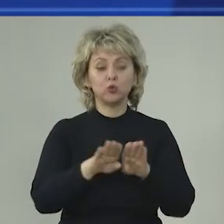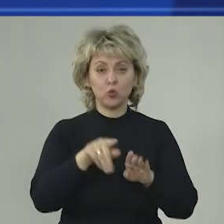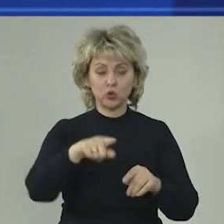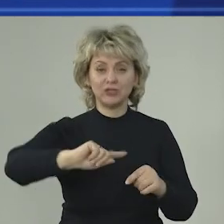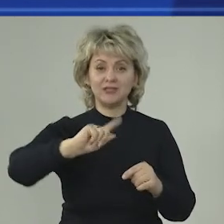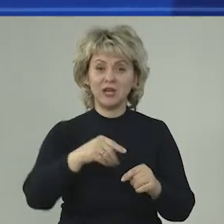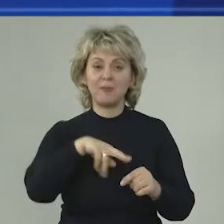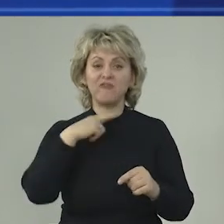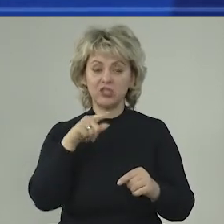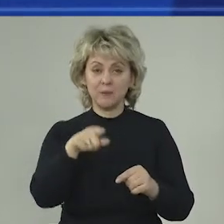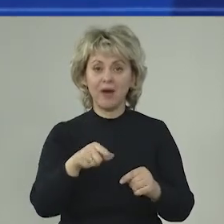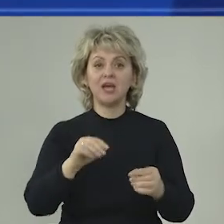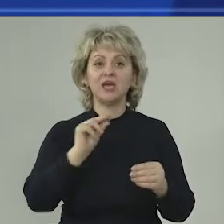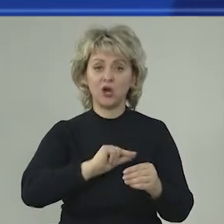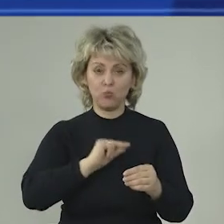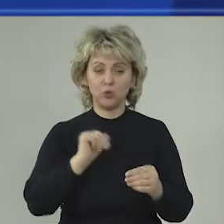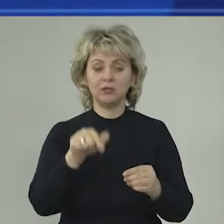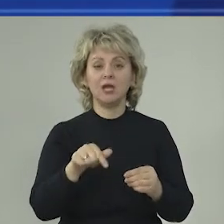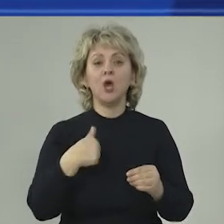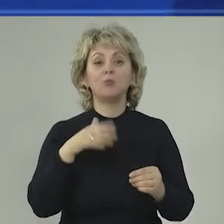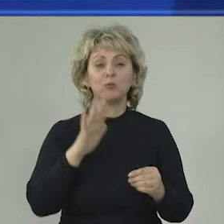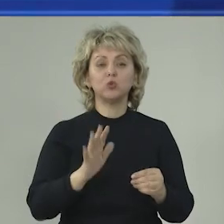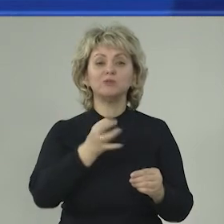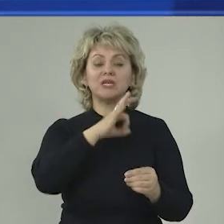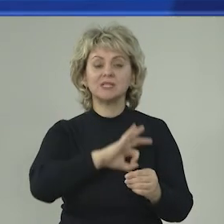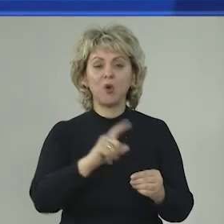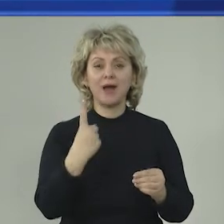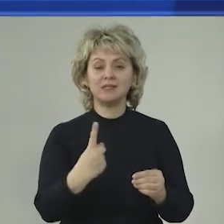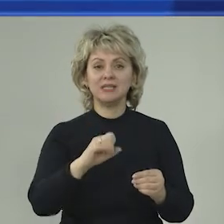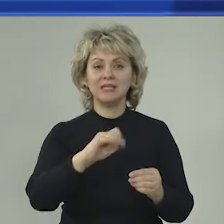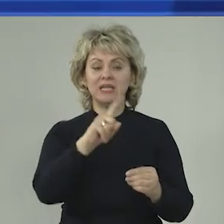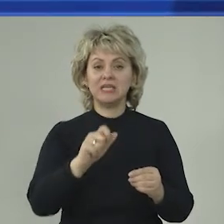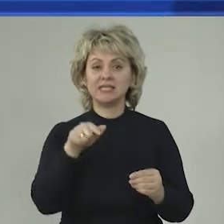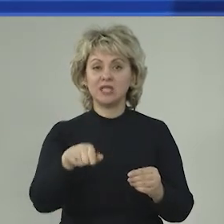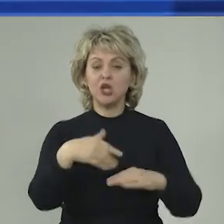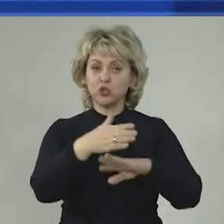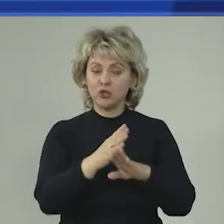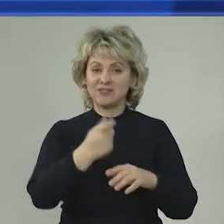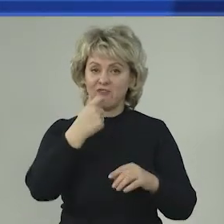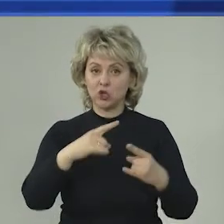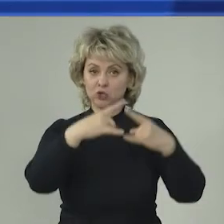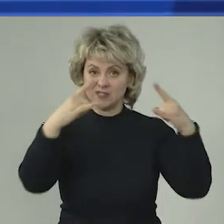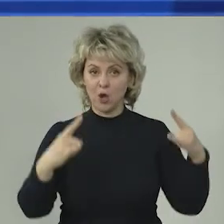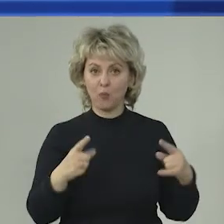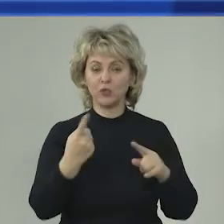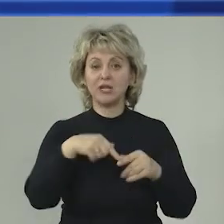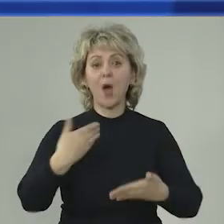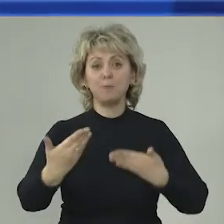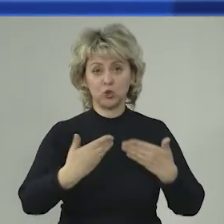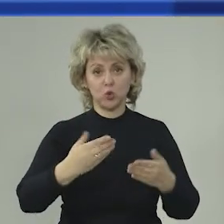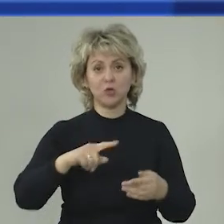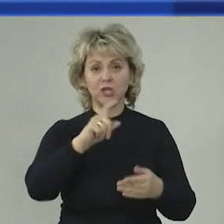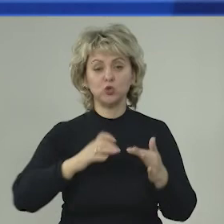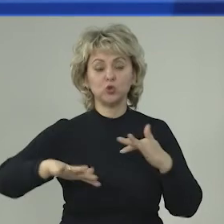требует внимания и отладки. Мы будем использовать одну часть Ворошиловского моста для